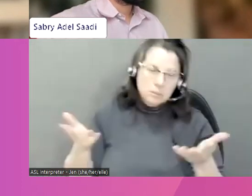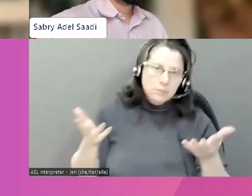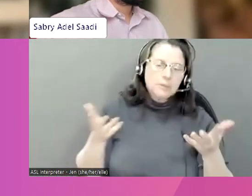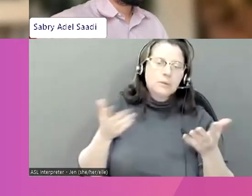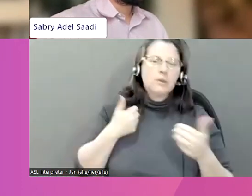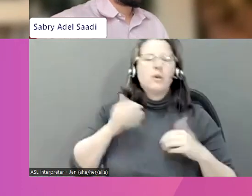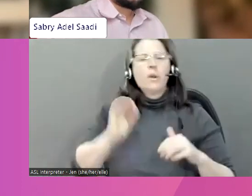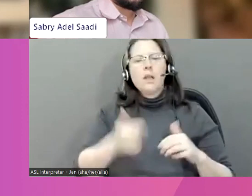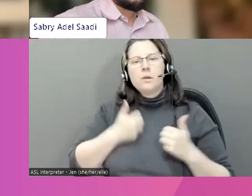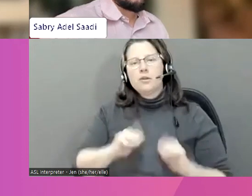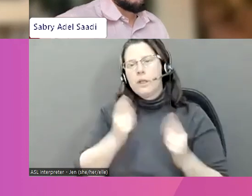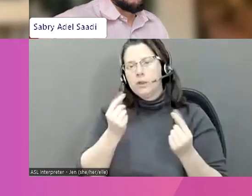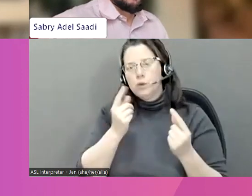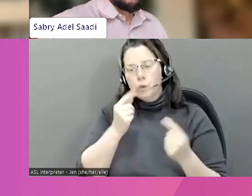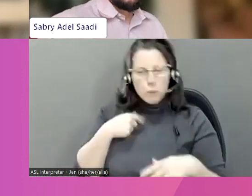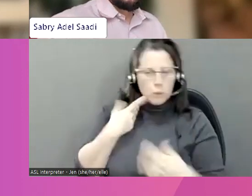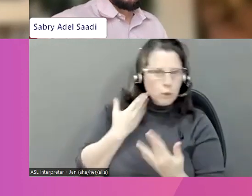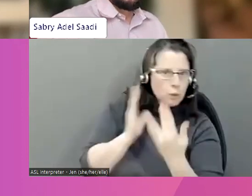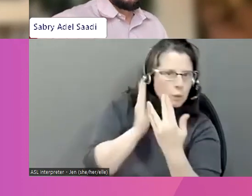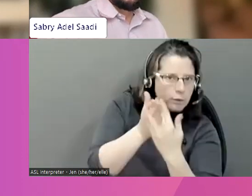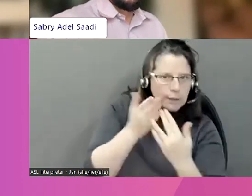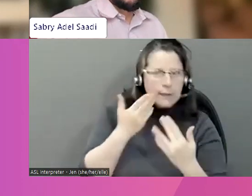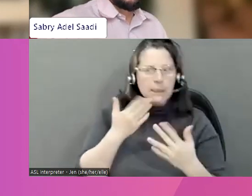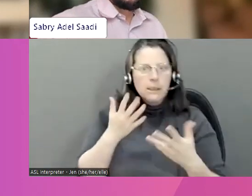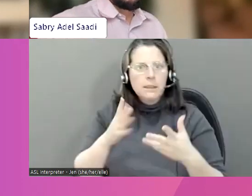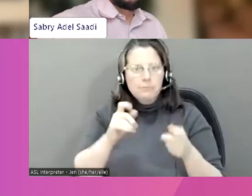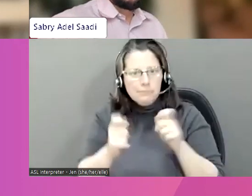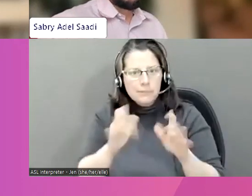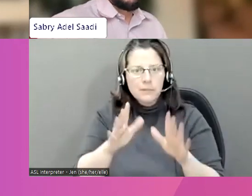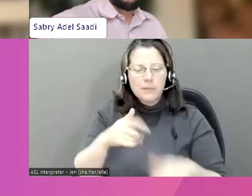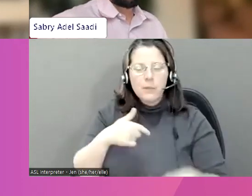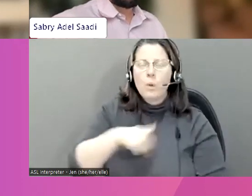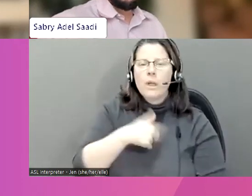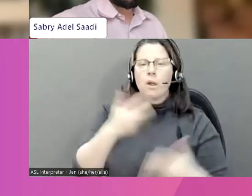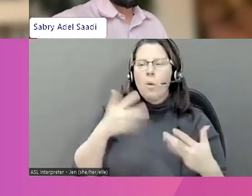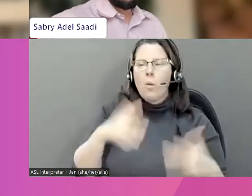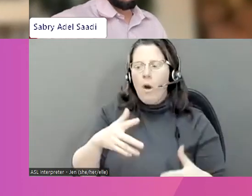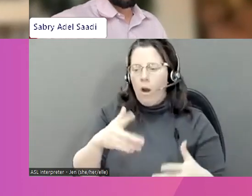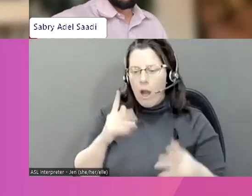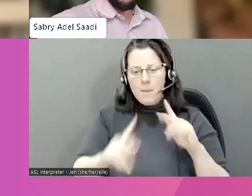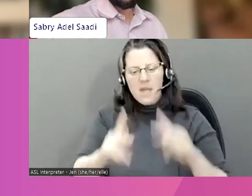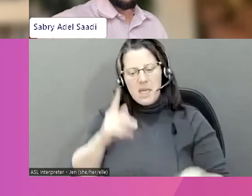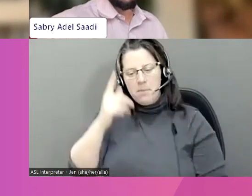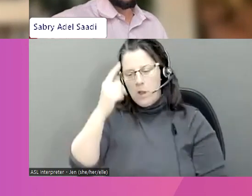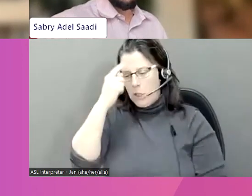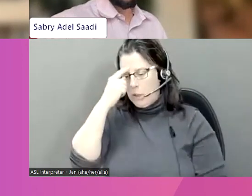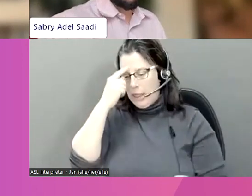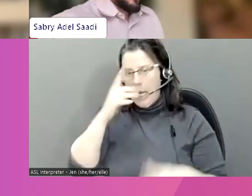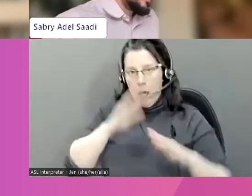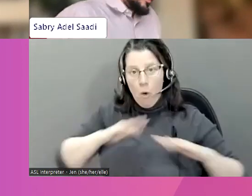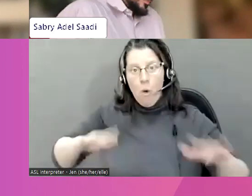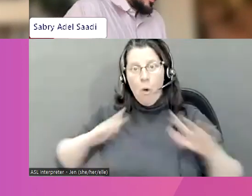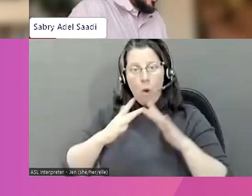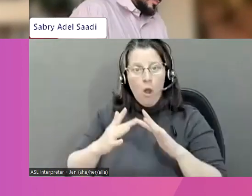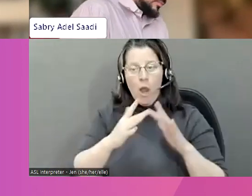travaux, l'importance d'intervenir et d'éduquer, car nous ne voulons pas perpétuer certaines idées que les